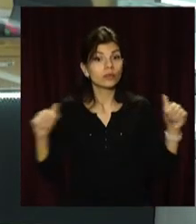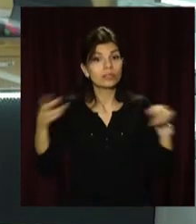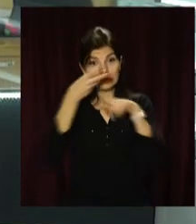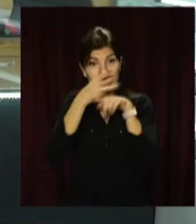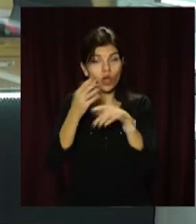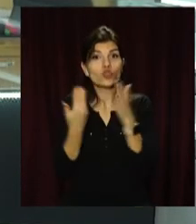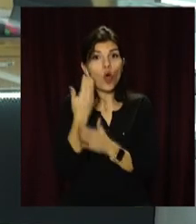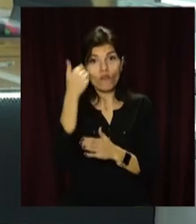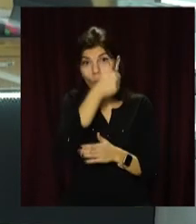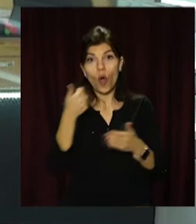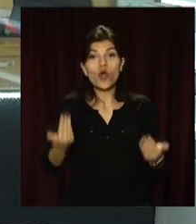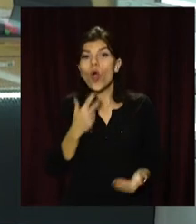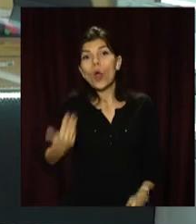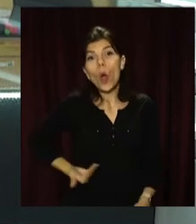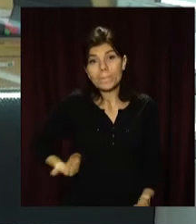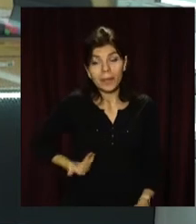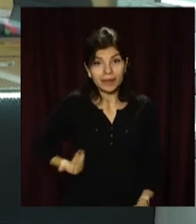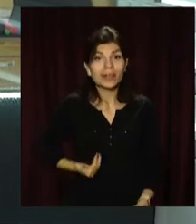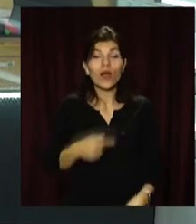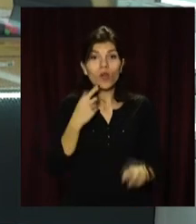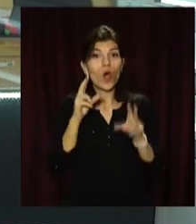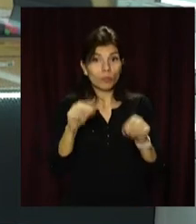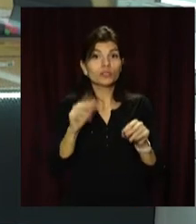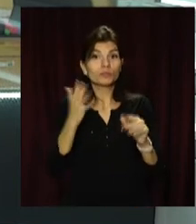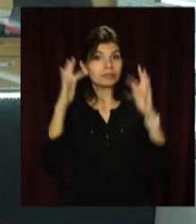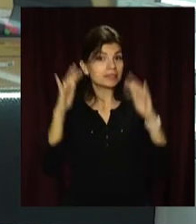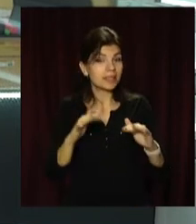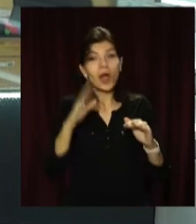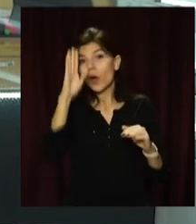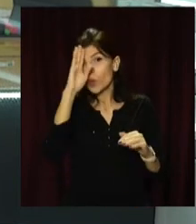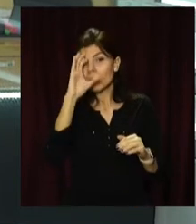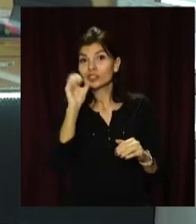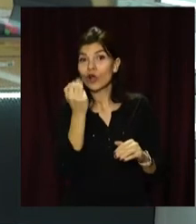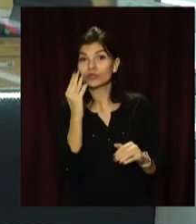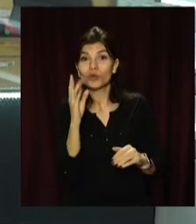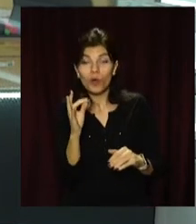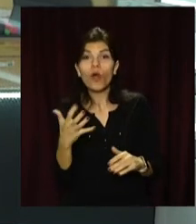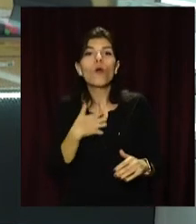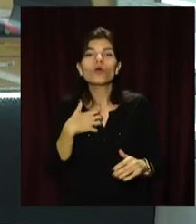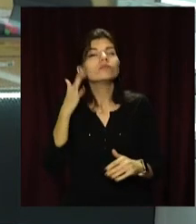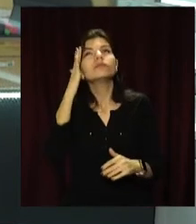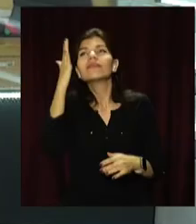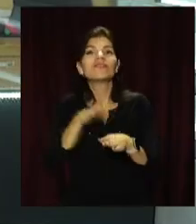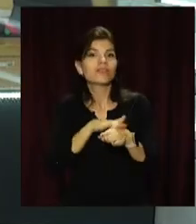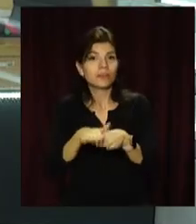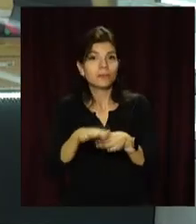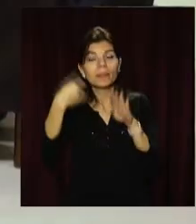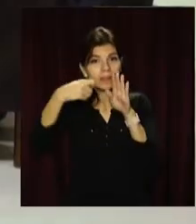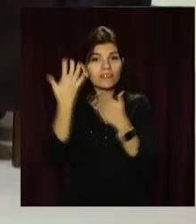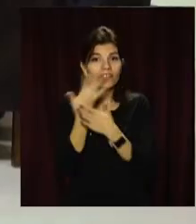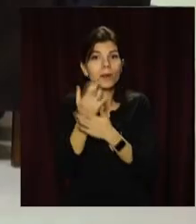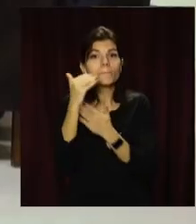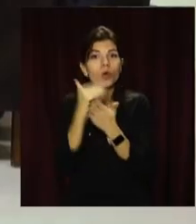Робоча назва на Новий рік обіцяють сніг. Це історія хлопчика Сашка, який хоче здійснити свою мрію. Знімають фільм за програмою «Культурна